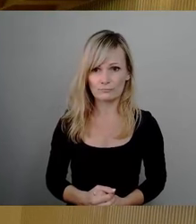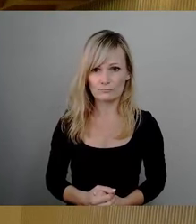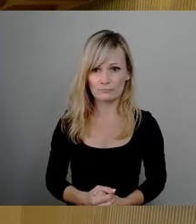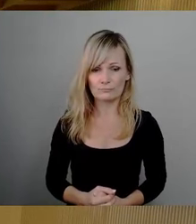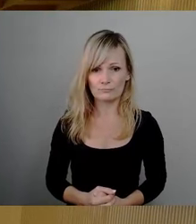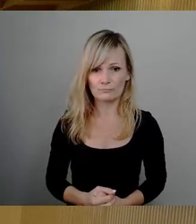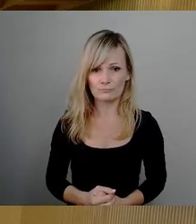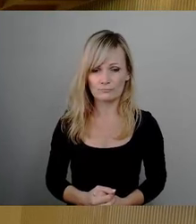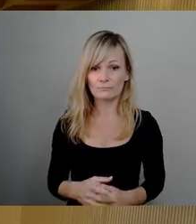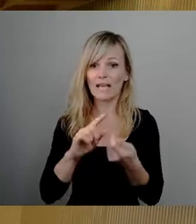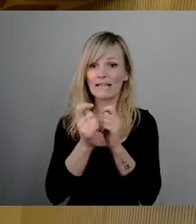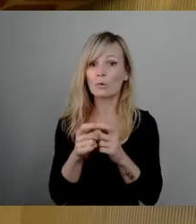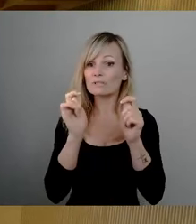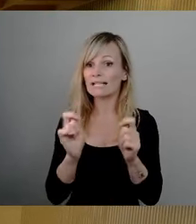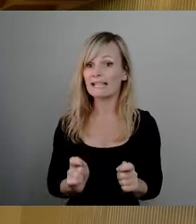Änderungsanträge erstmal.